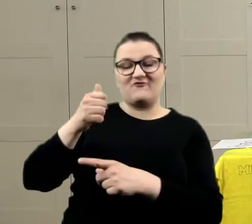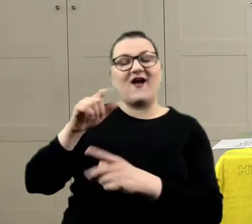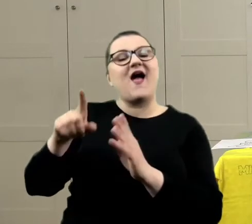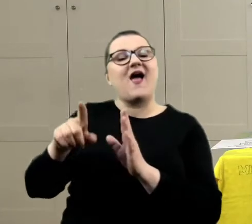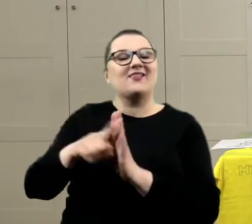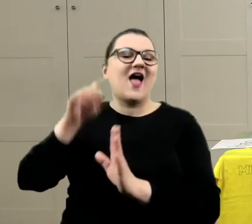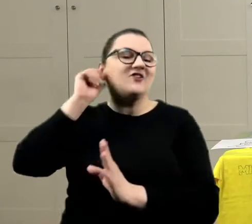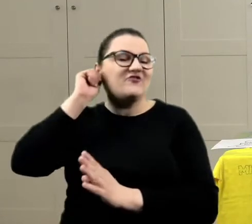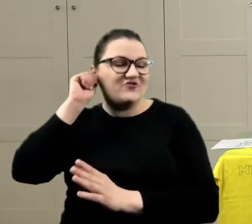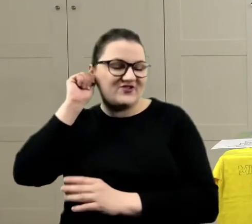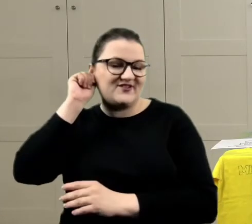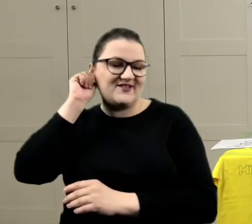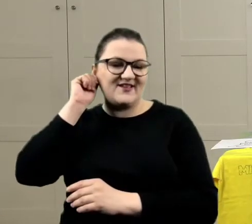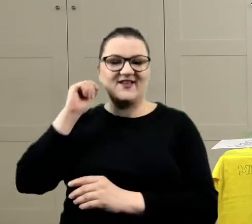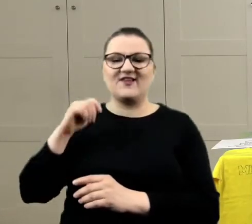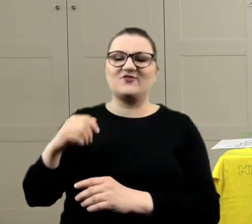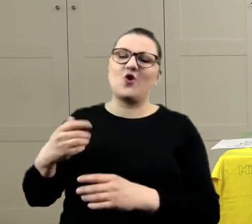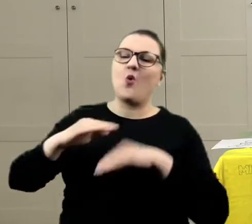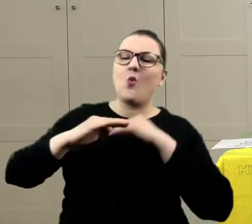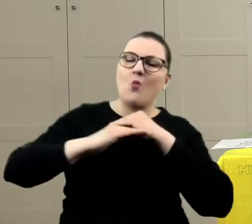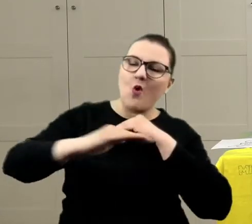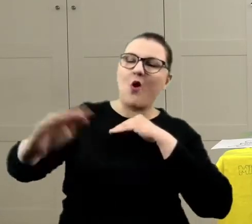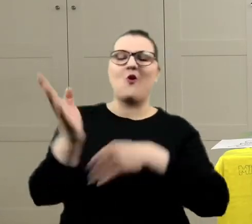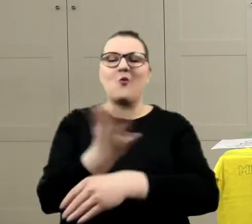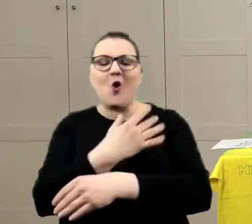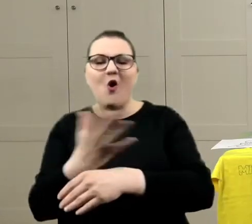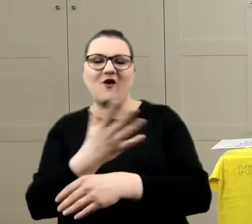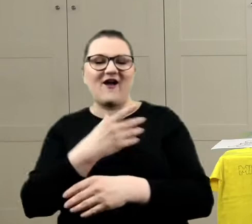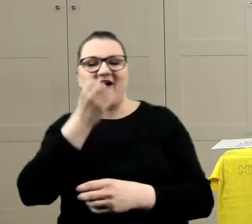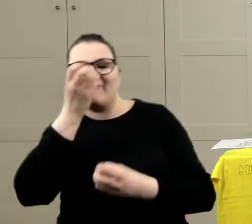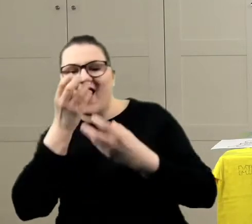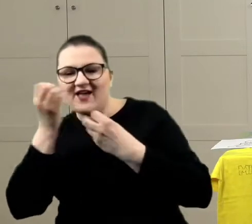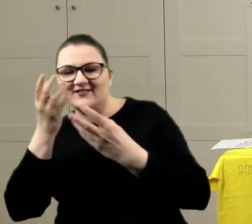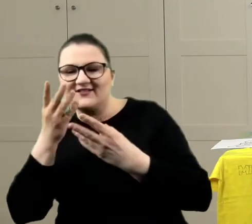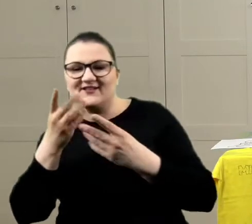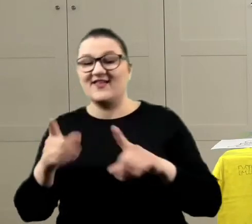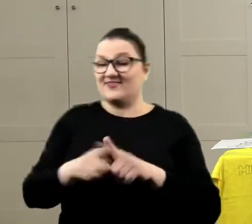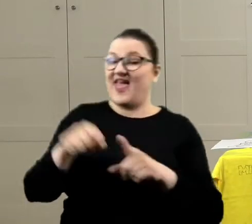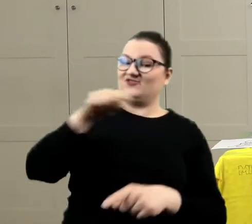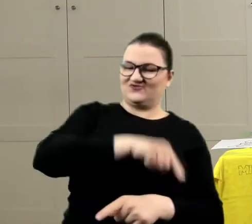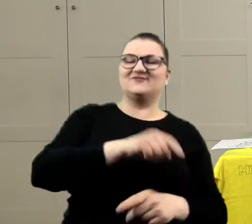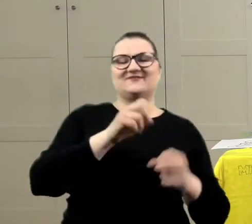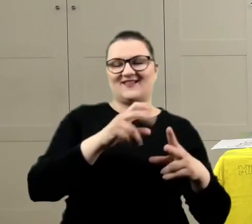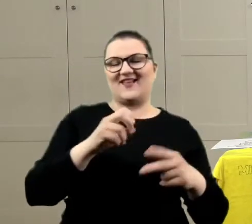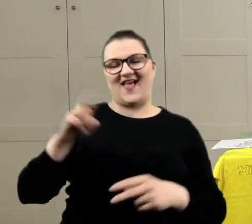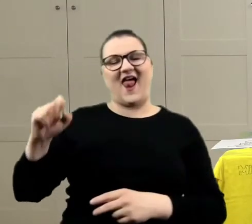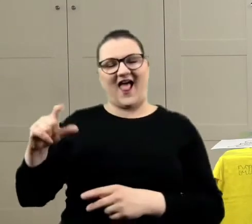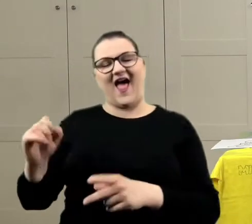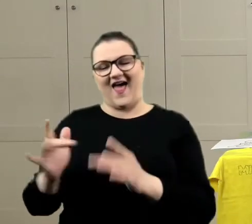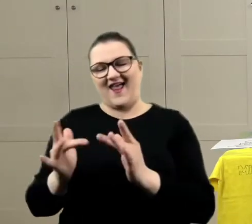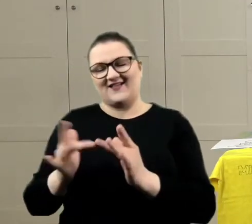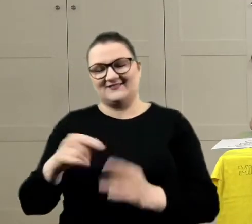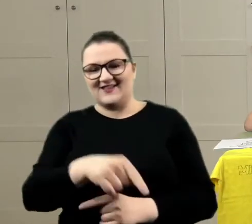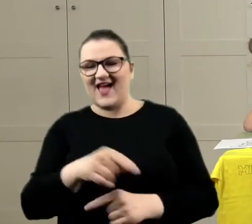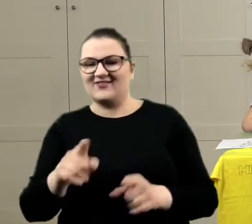przedstawia ona taką łąkę, motyw kwiatowy. No mamy wiosnę, więc ona taka... tutaj. I tutaj tak, Helen ma rację, tutaj też jest taka